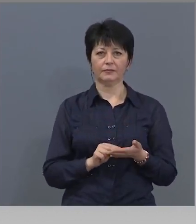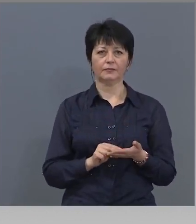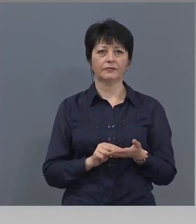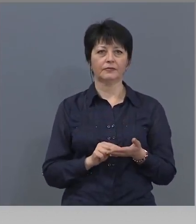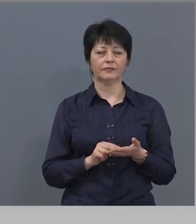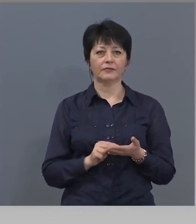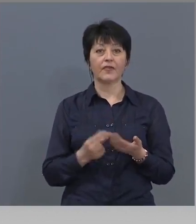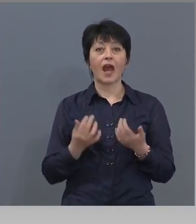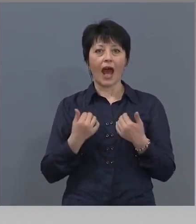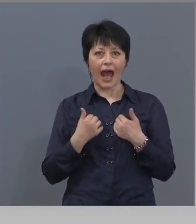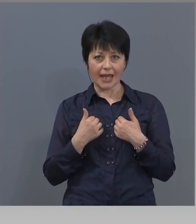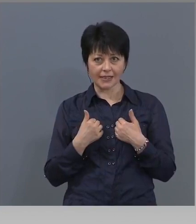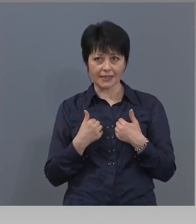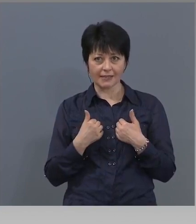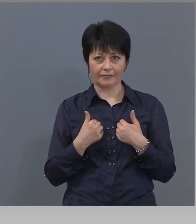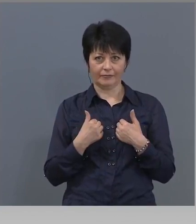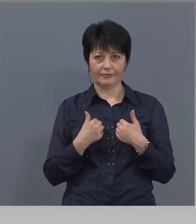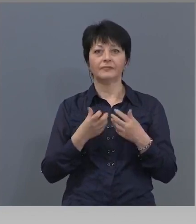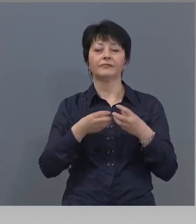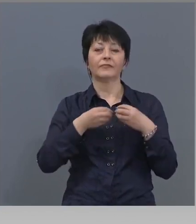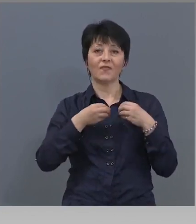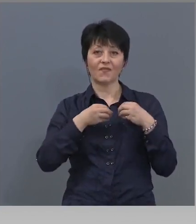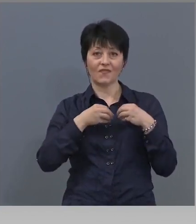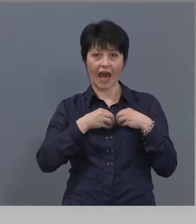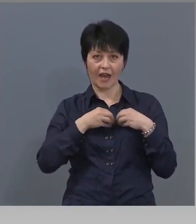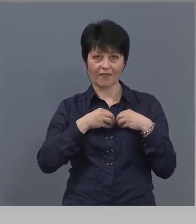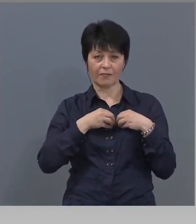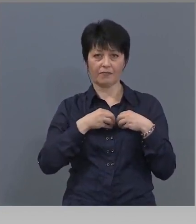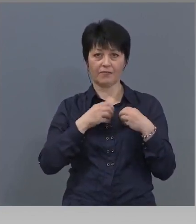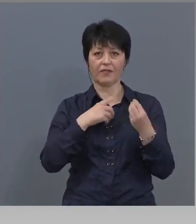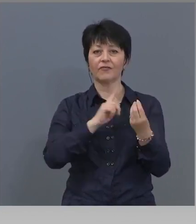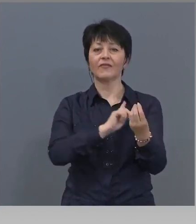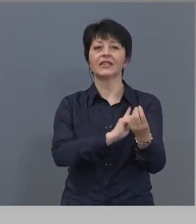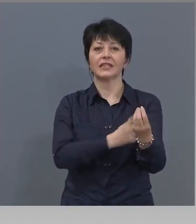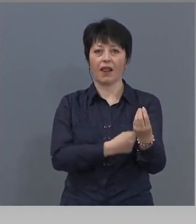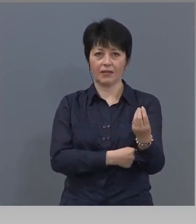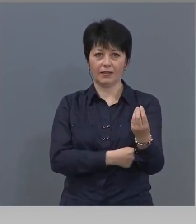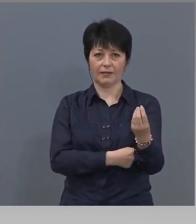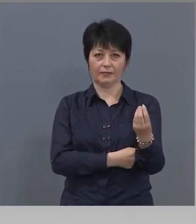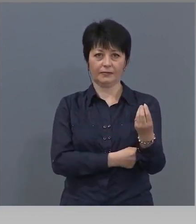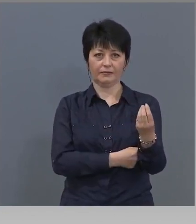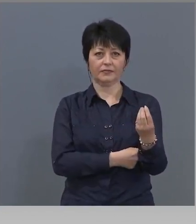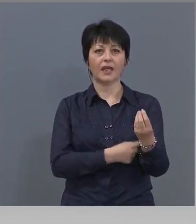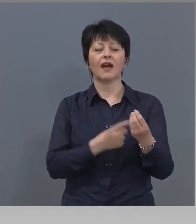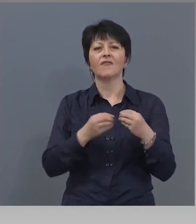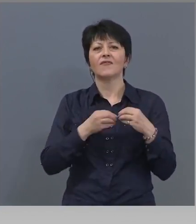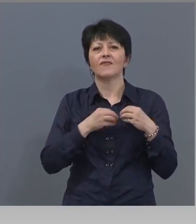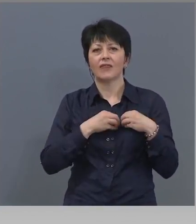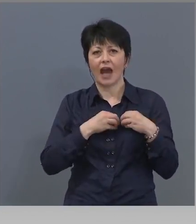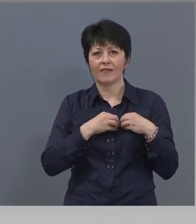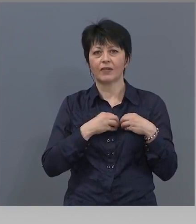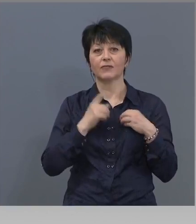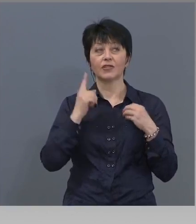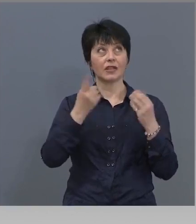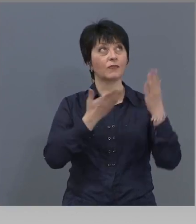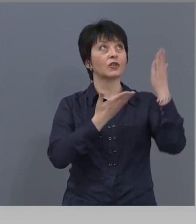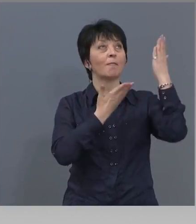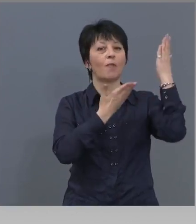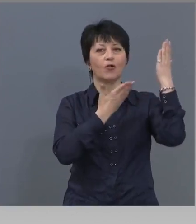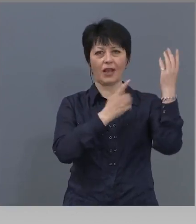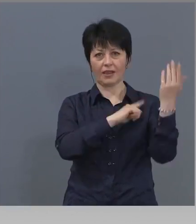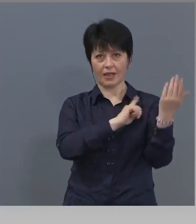Аз не вярвам в силата и вярвам, че само с Божията